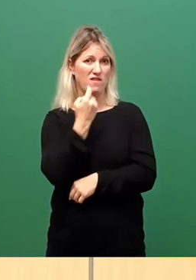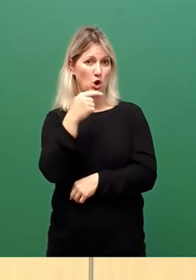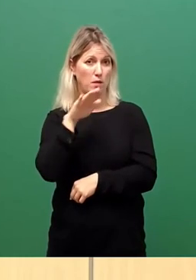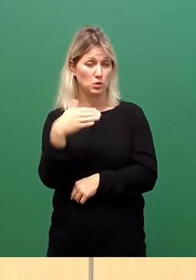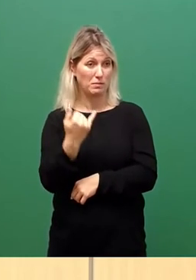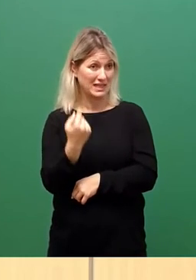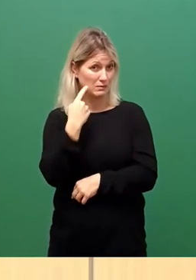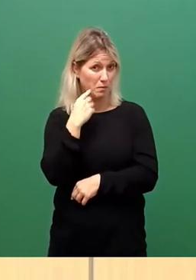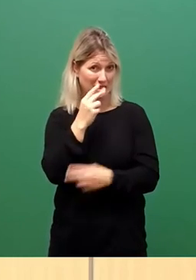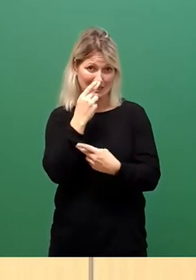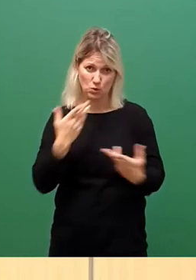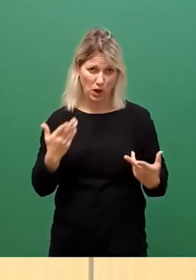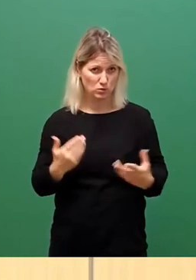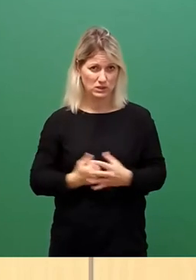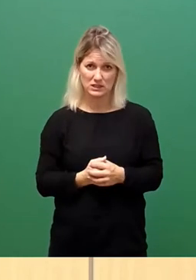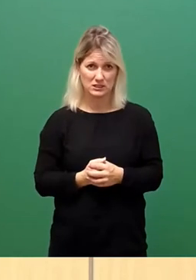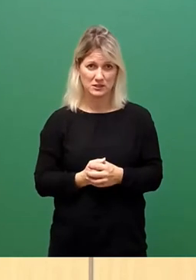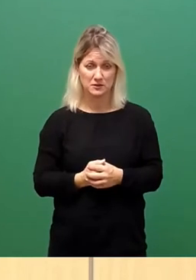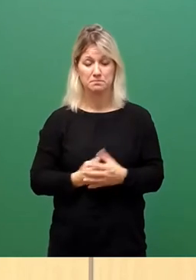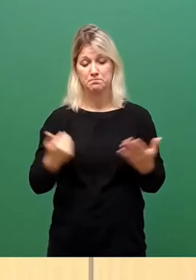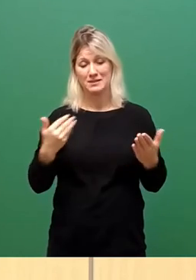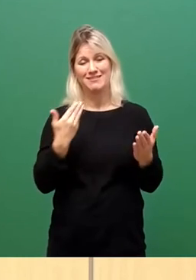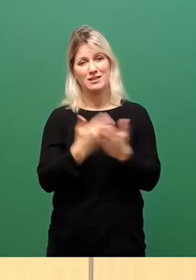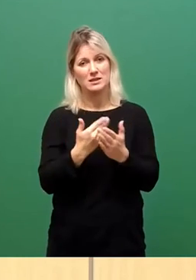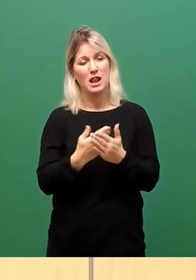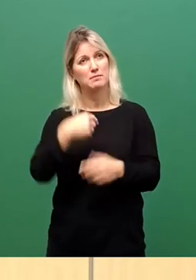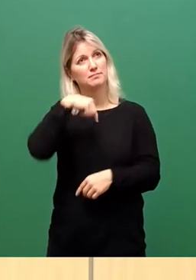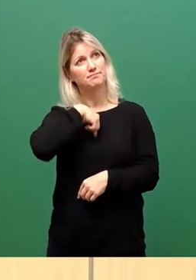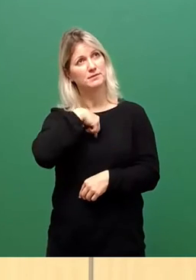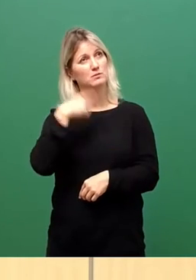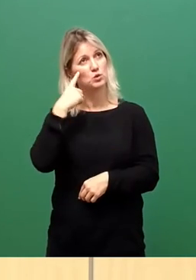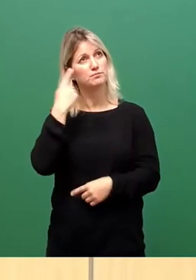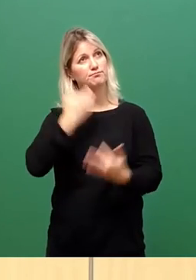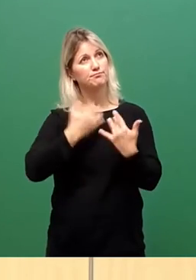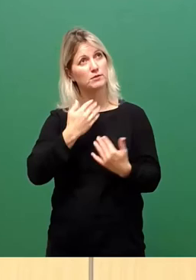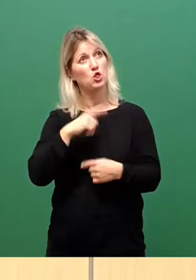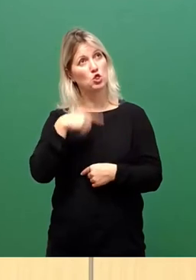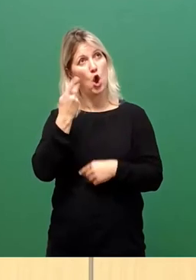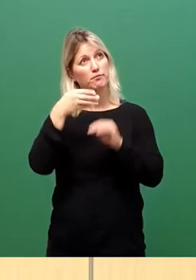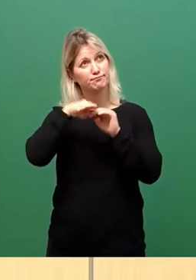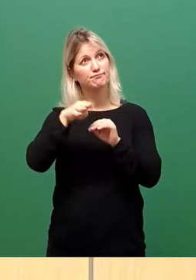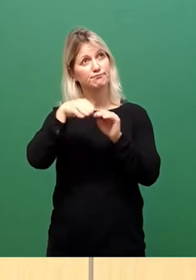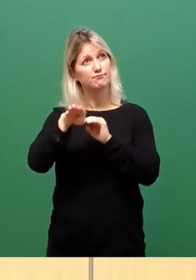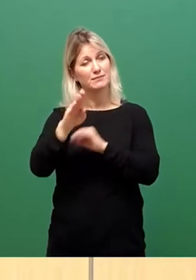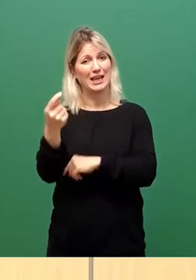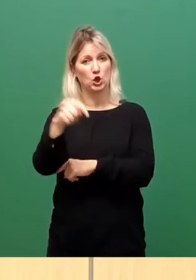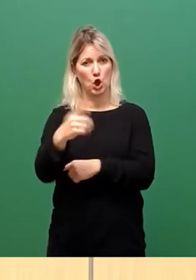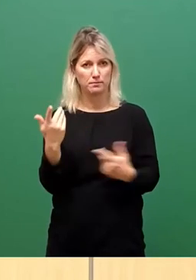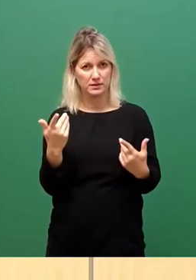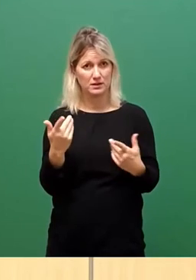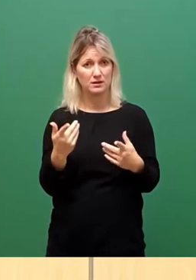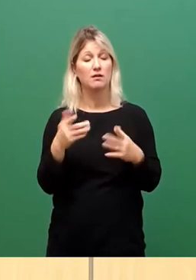erfüllen. Insofern müssen wir einfach damit rechnen, dass es weitere Wellen gibt. Und es ist gut, wenn die Politik sich nicht immer